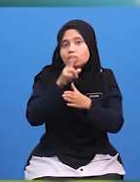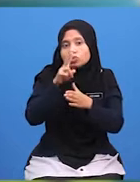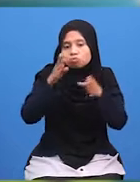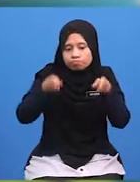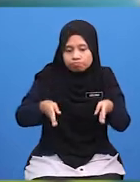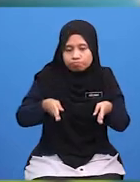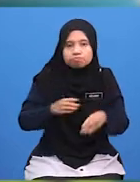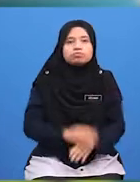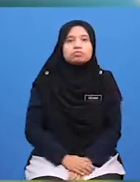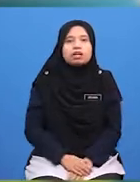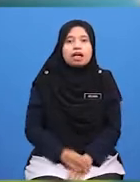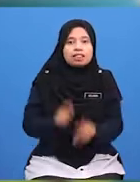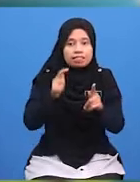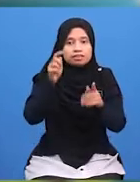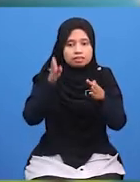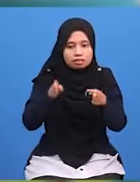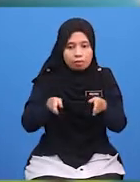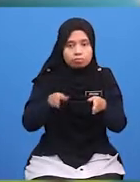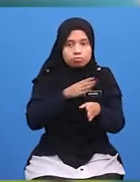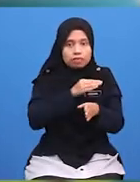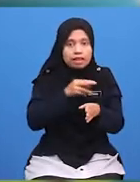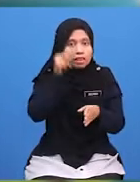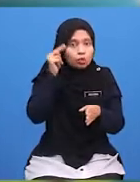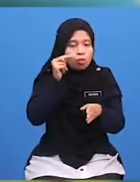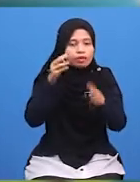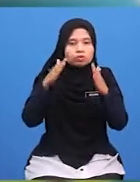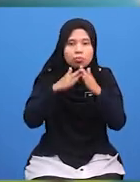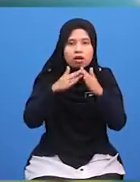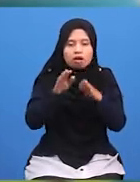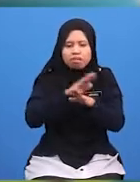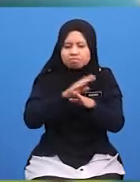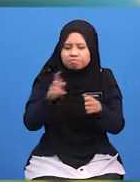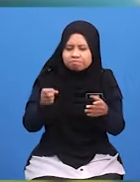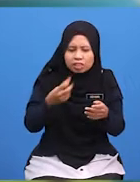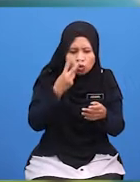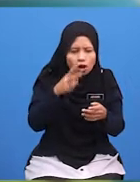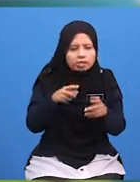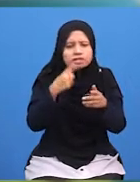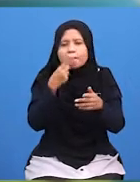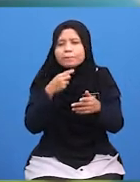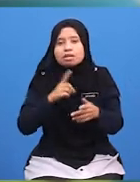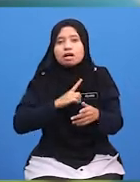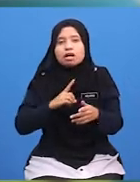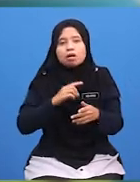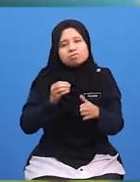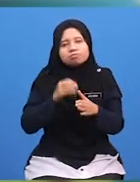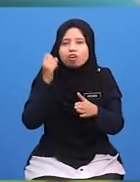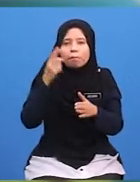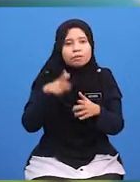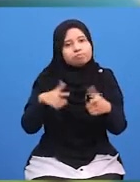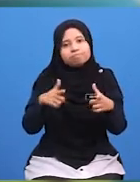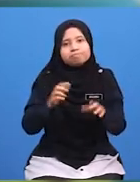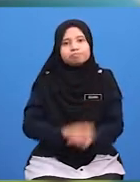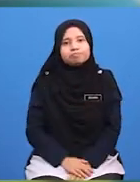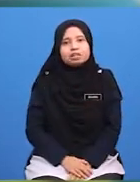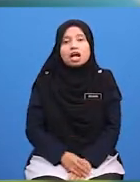Dua pihak Tetamu Dan Tuan Mumah Tanpa Mengira Bangsa Agama Atau Fahaman